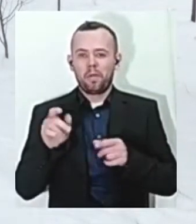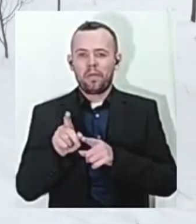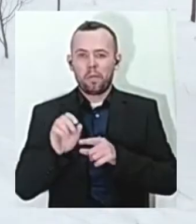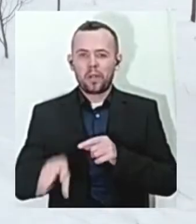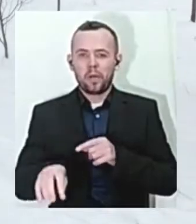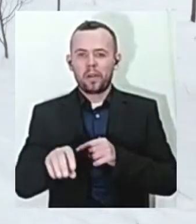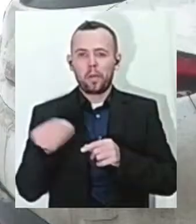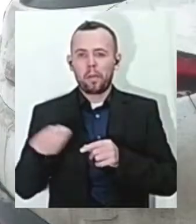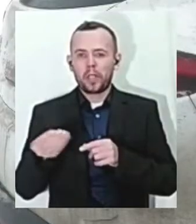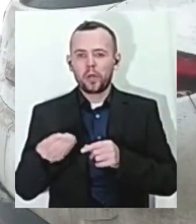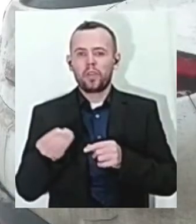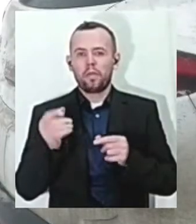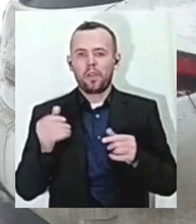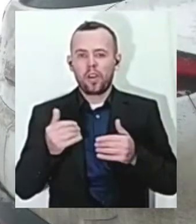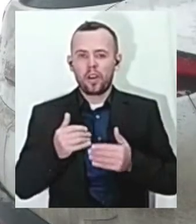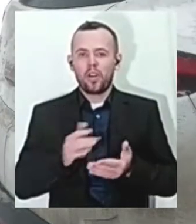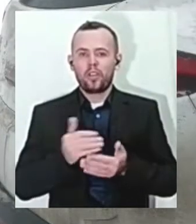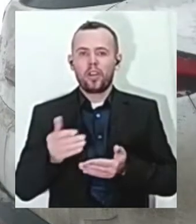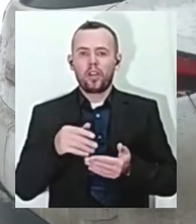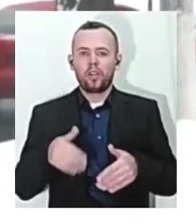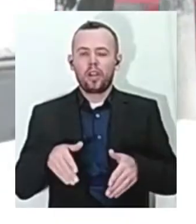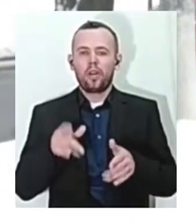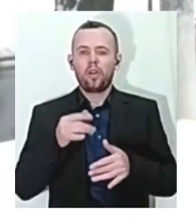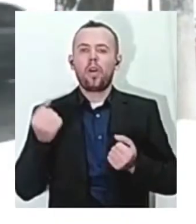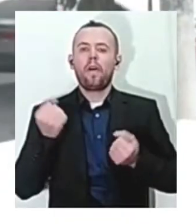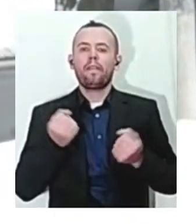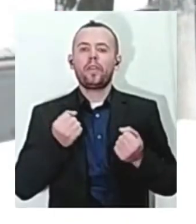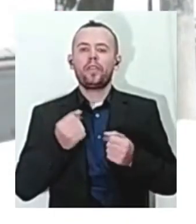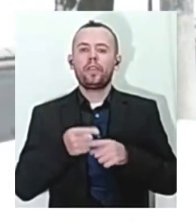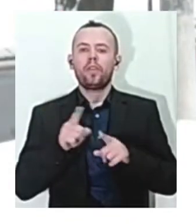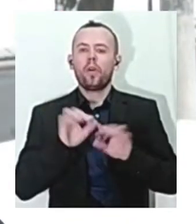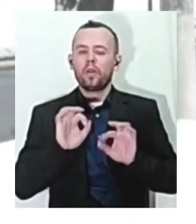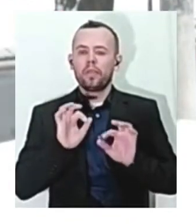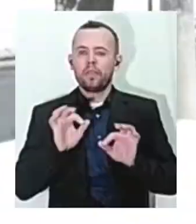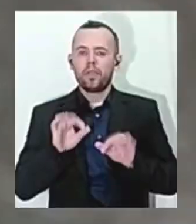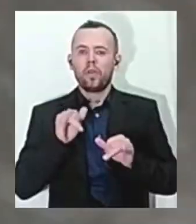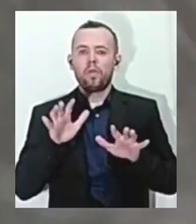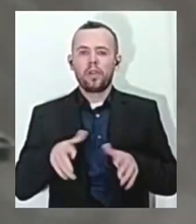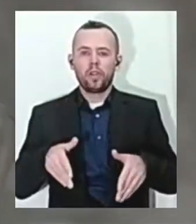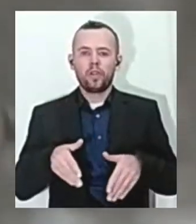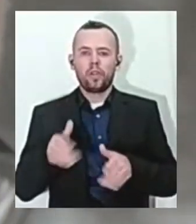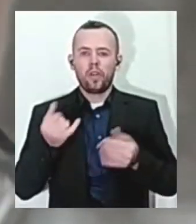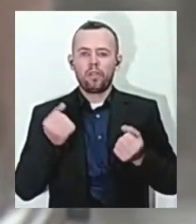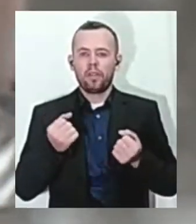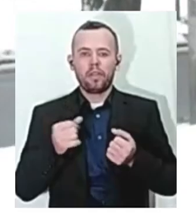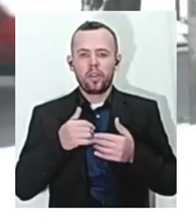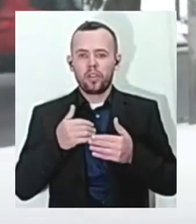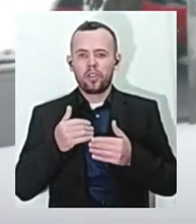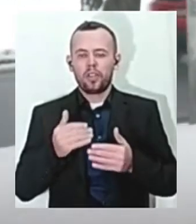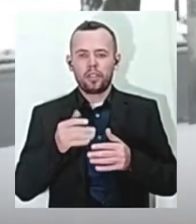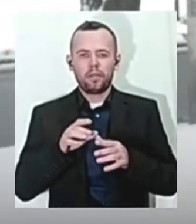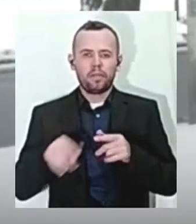розчищають дороги. Водій Антон Лисенко розповів, у місті дороги для автомобілів чисті, натомість за місто може ледиться.